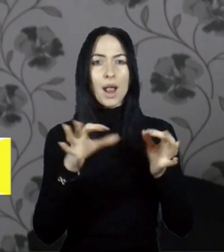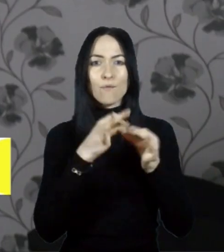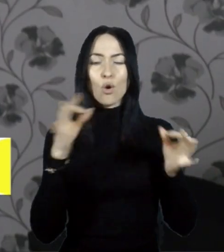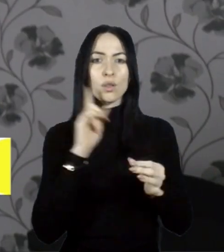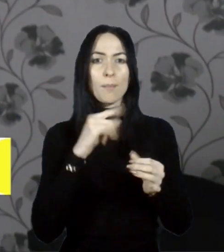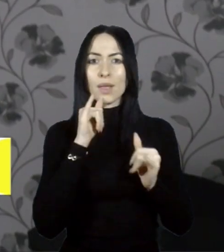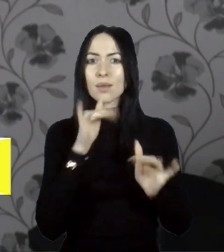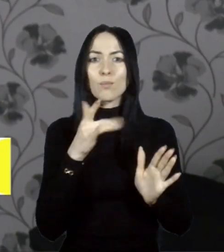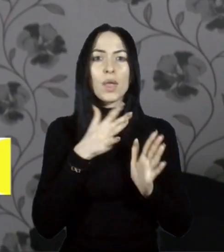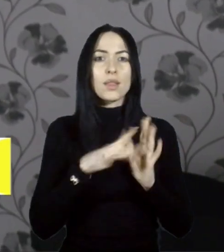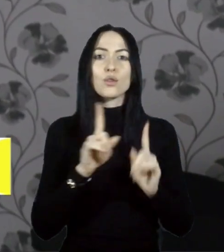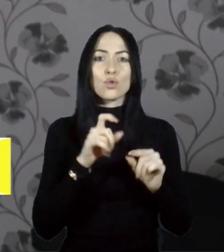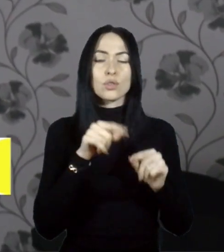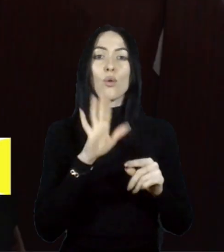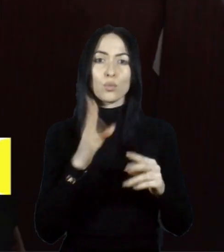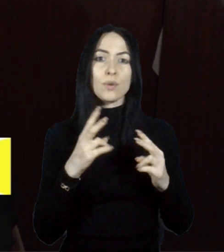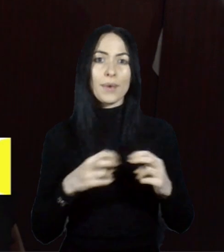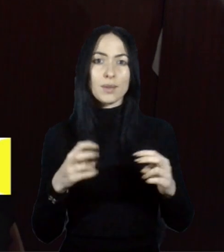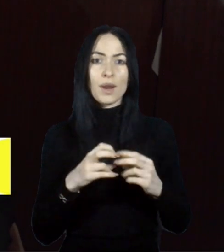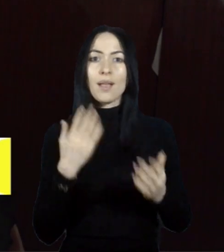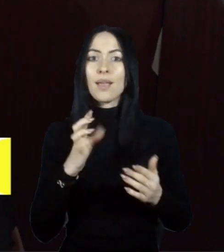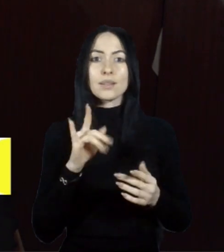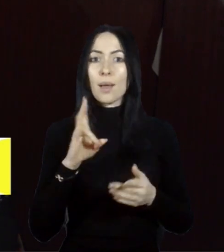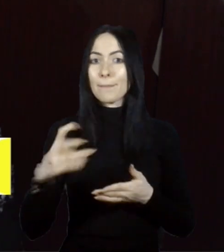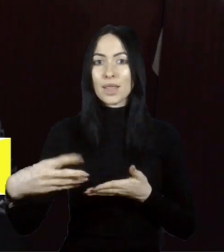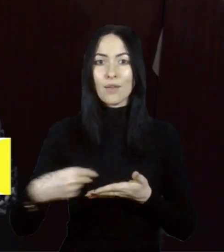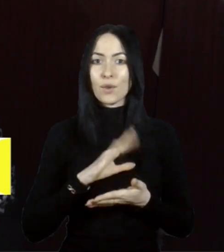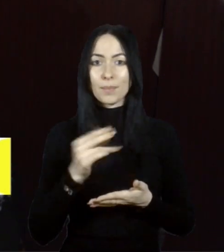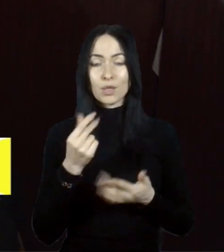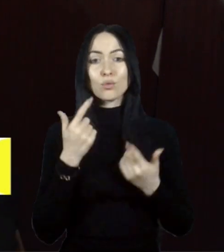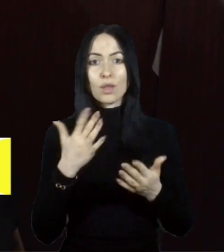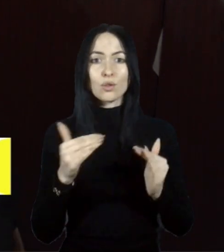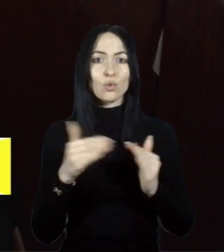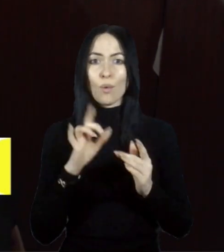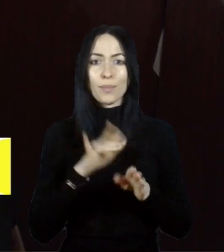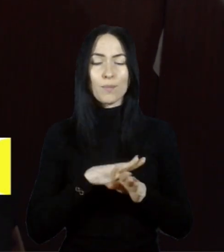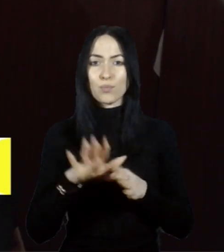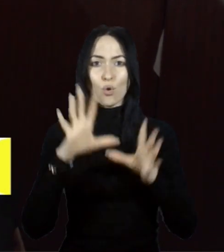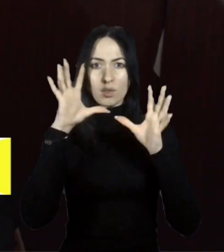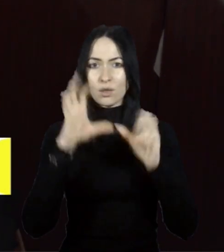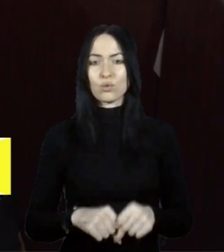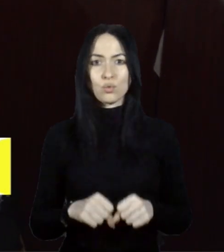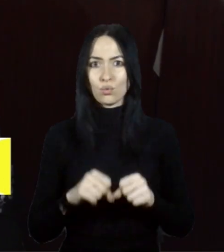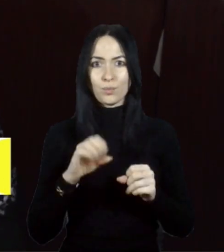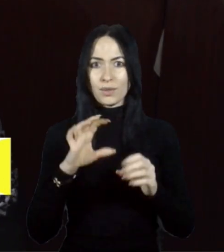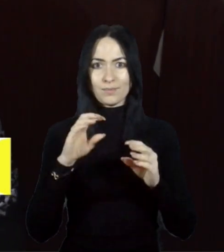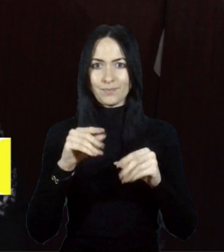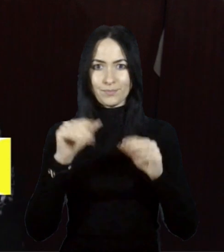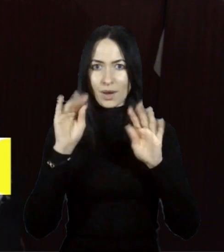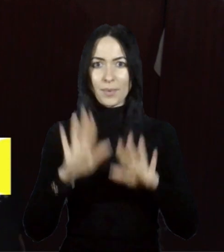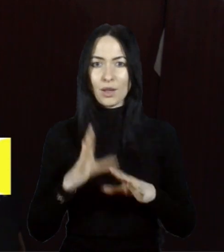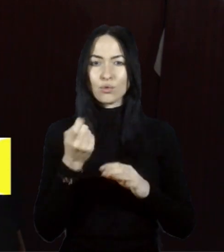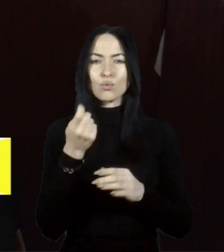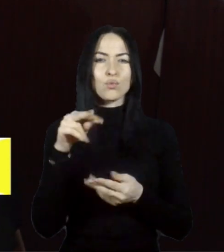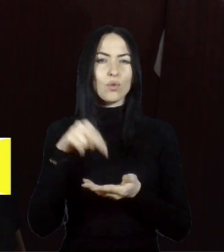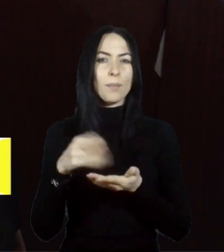що с ней, ну, будемо розбираться. Якщо б не виплатили гроші, то, звісно, будинок б повністю просипався, якщо б він б ще постояв